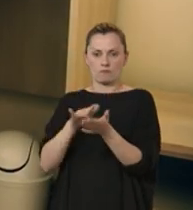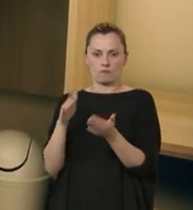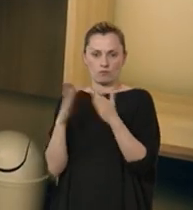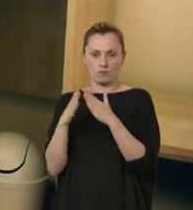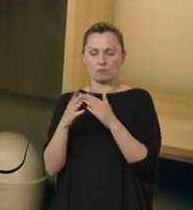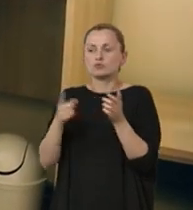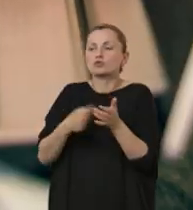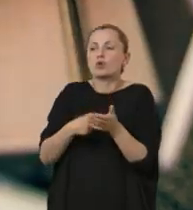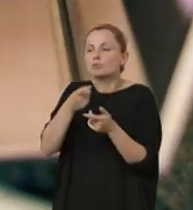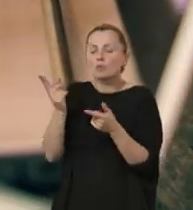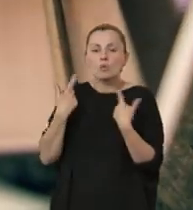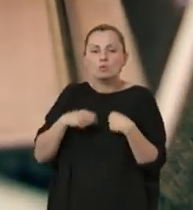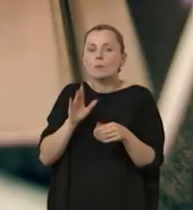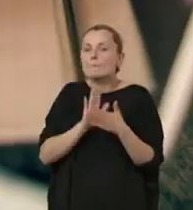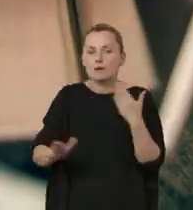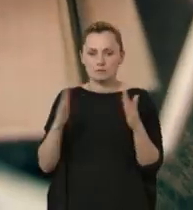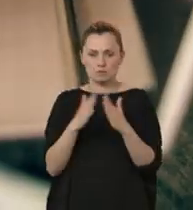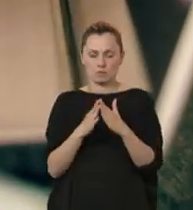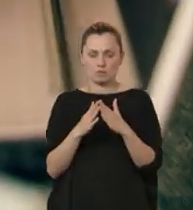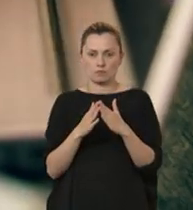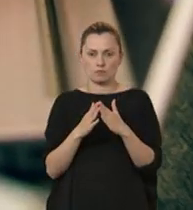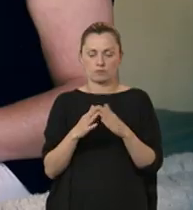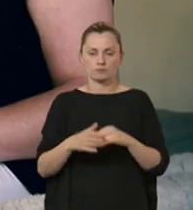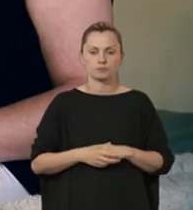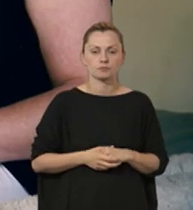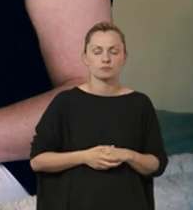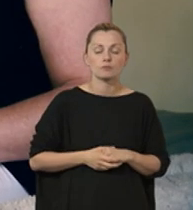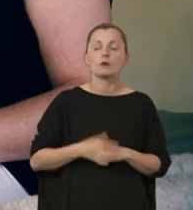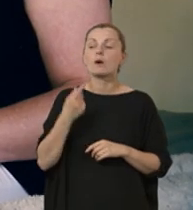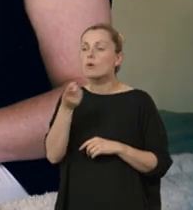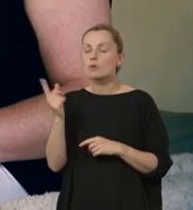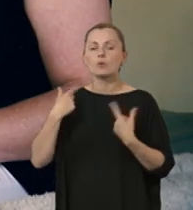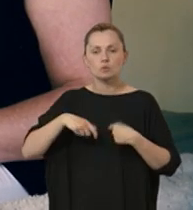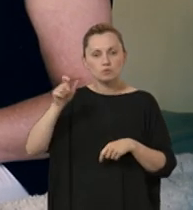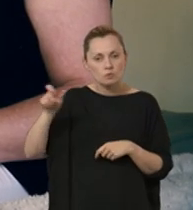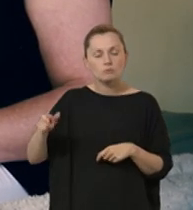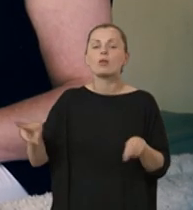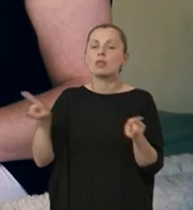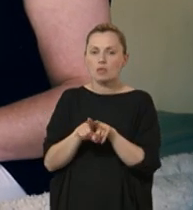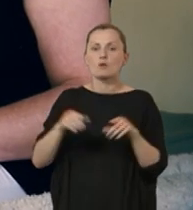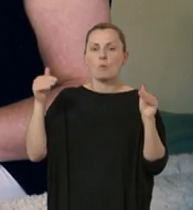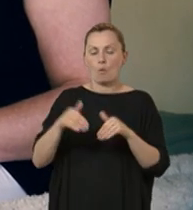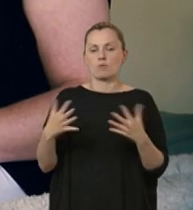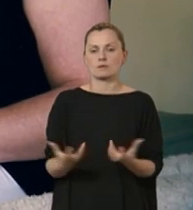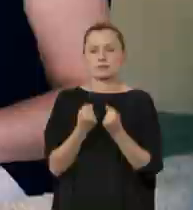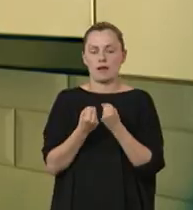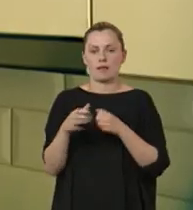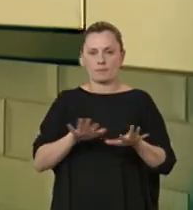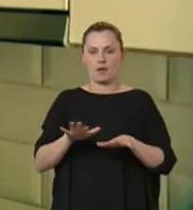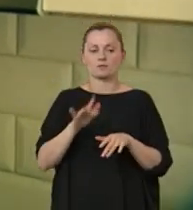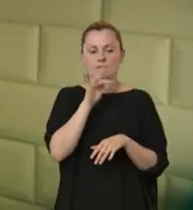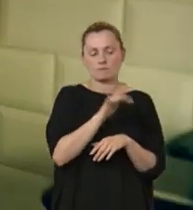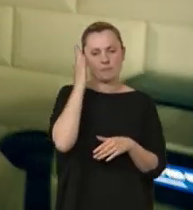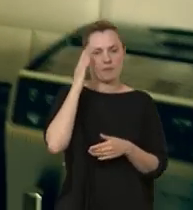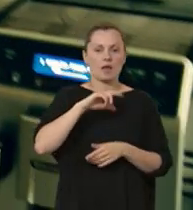domu, często stają się osobami bezdomnymi. I takie osoby też mogą znaleźć miejsca w